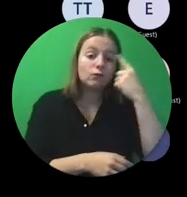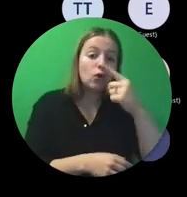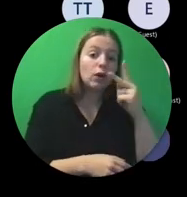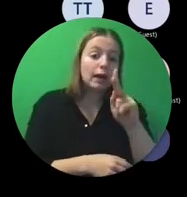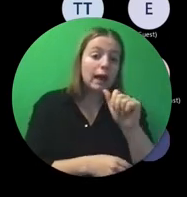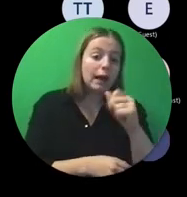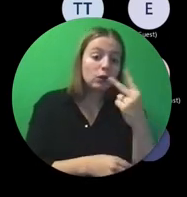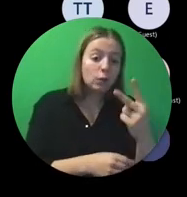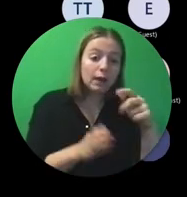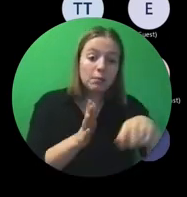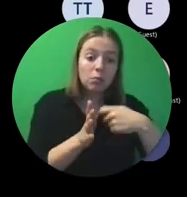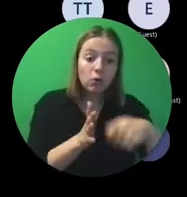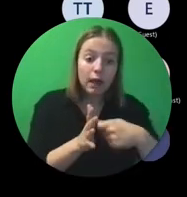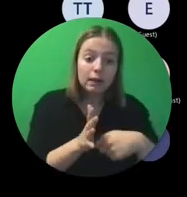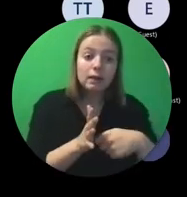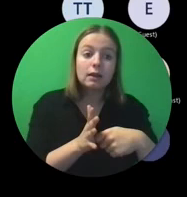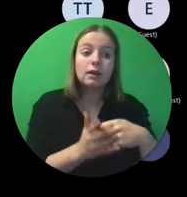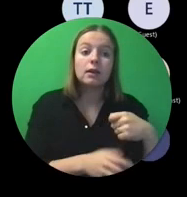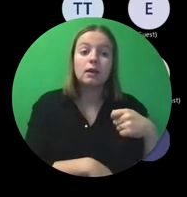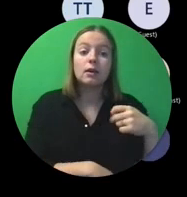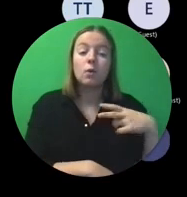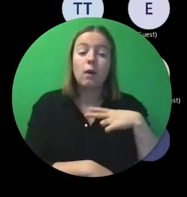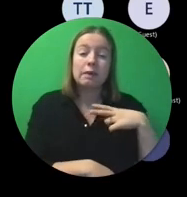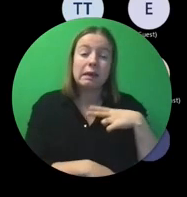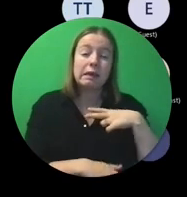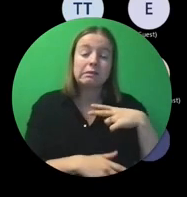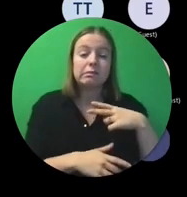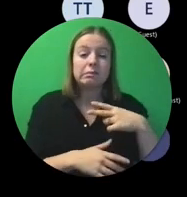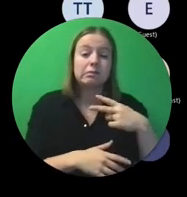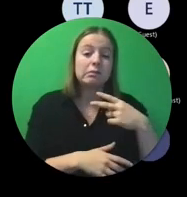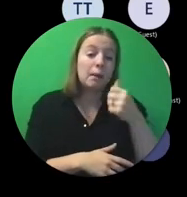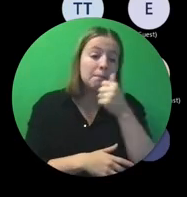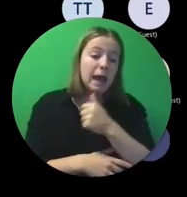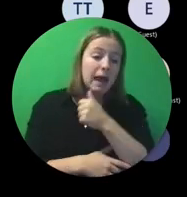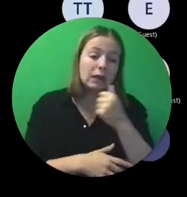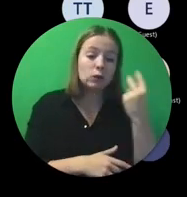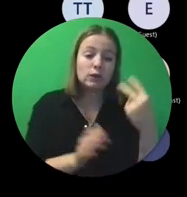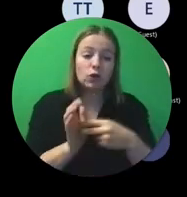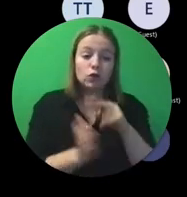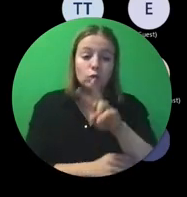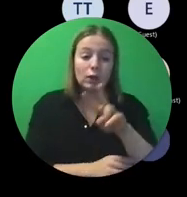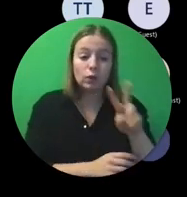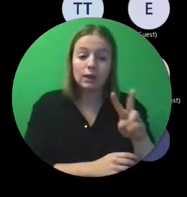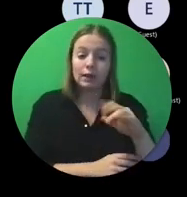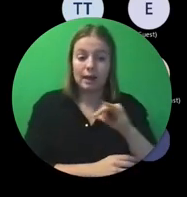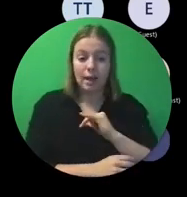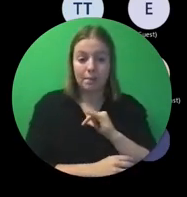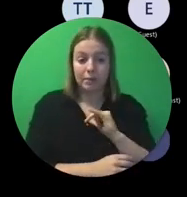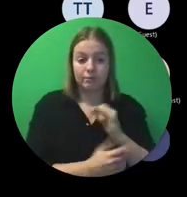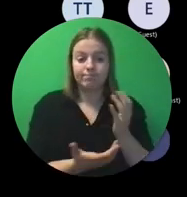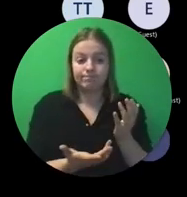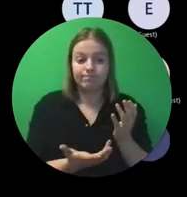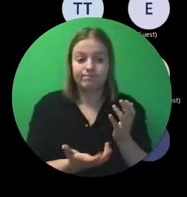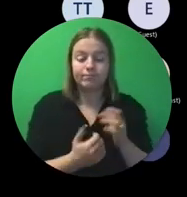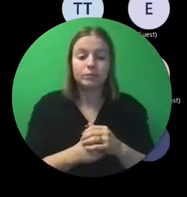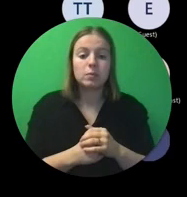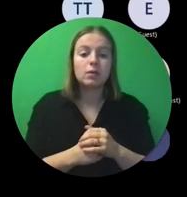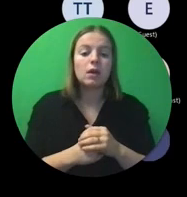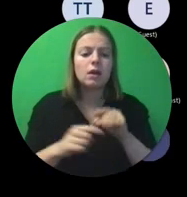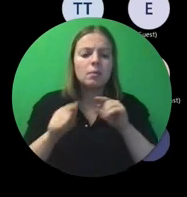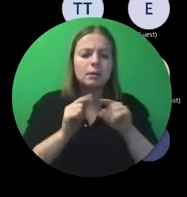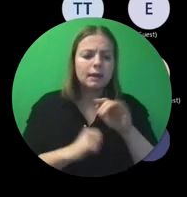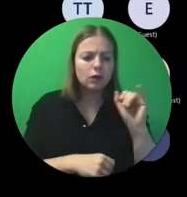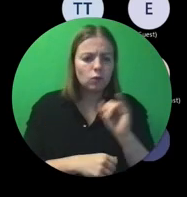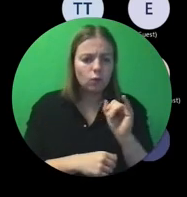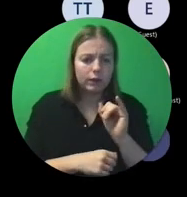-projecten, voor jullie project, maar ergens in maart 2022 beschikbaar zijn. Wat wil zeggen